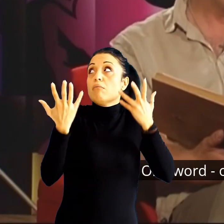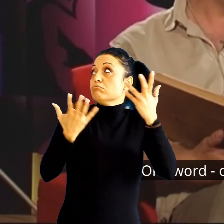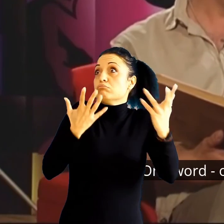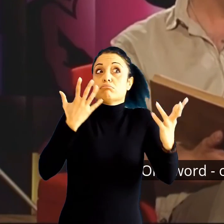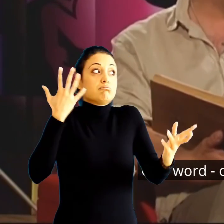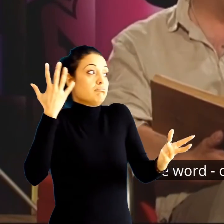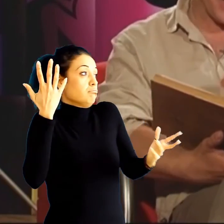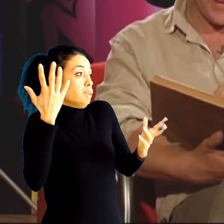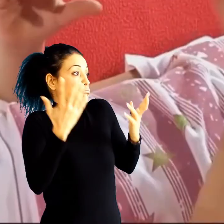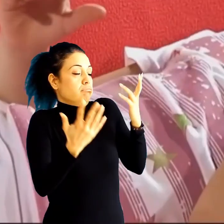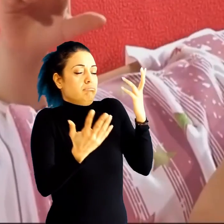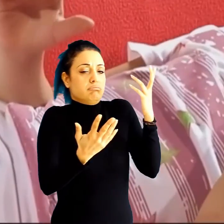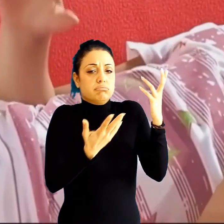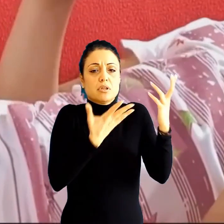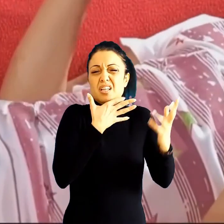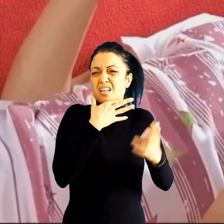десет змијулчиња.